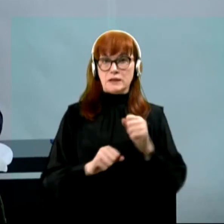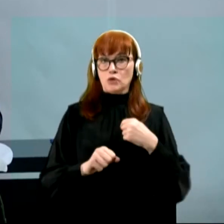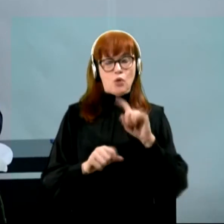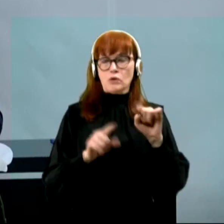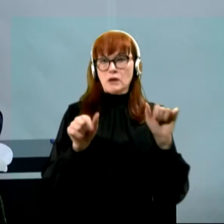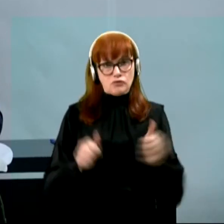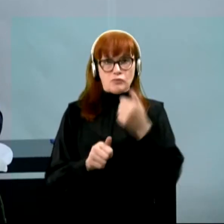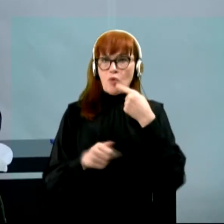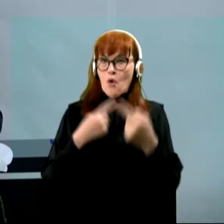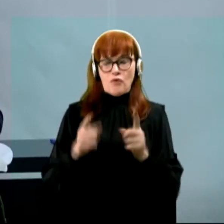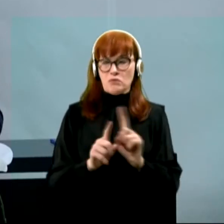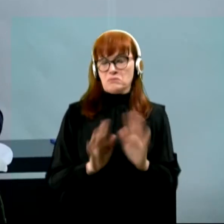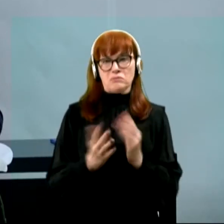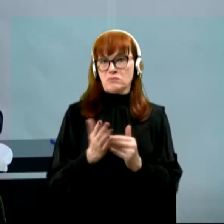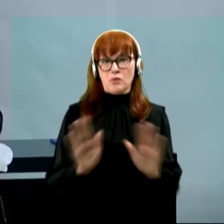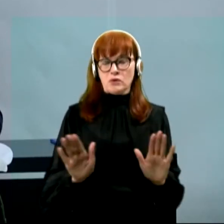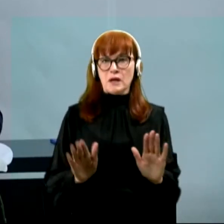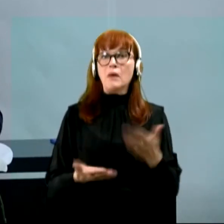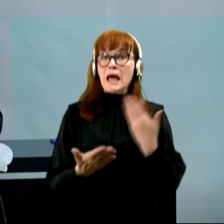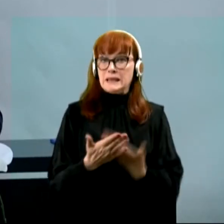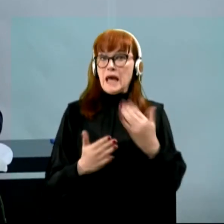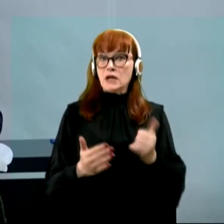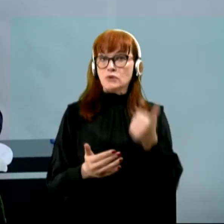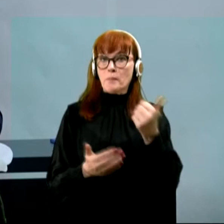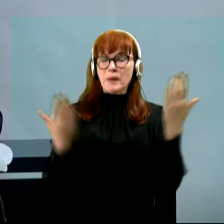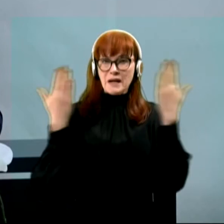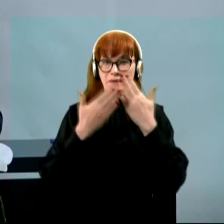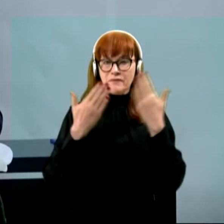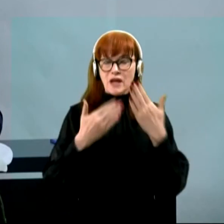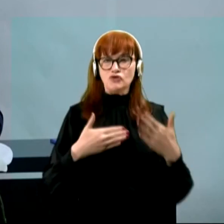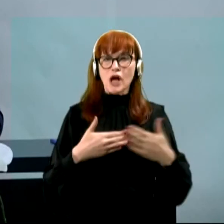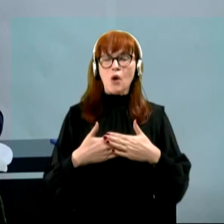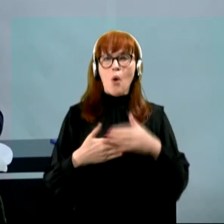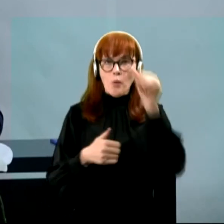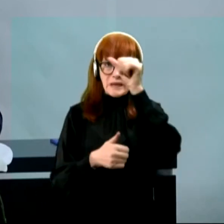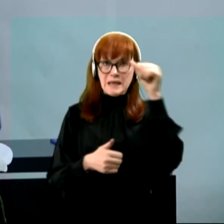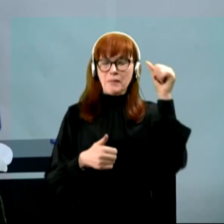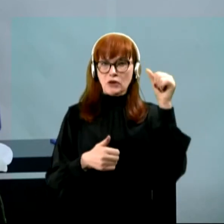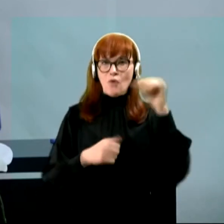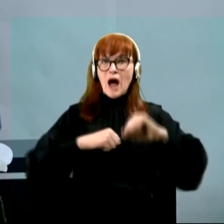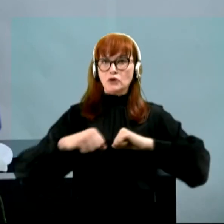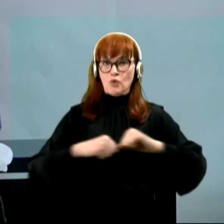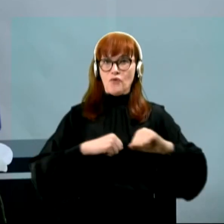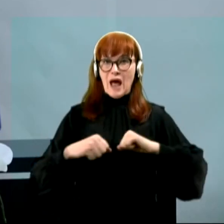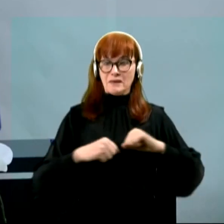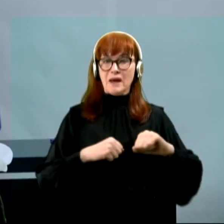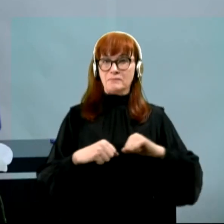dotikal. Dejstvo pa je, da že prvi večer ob imenovanju vlade,